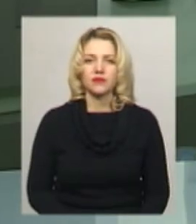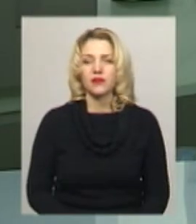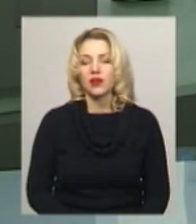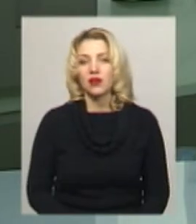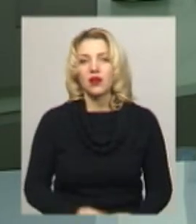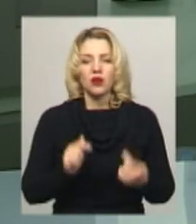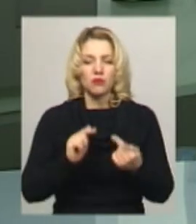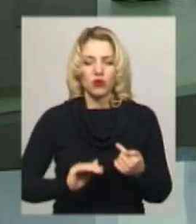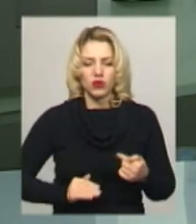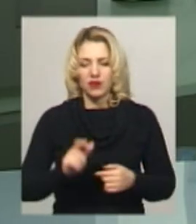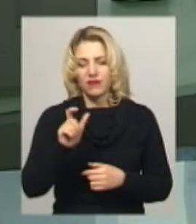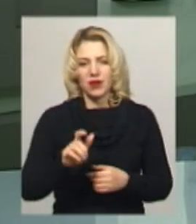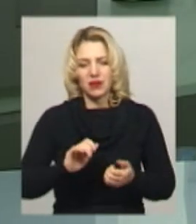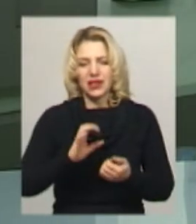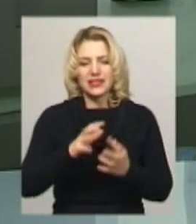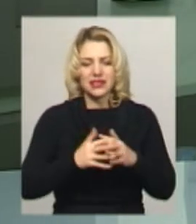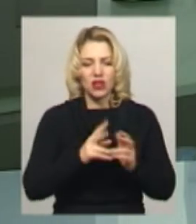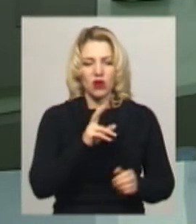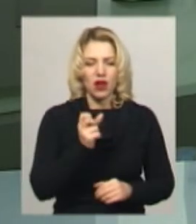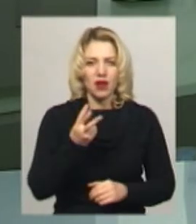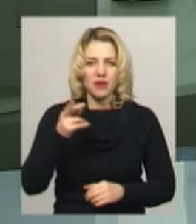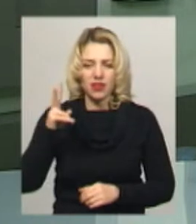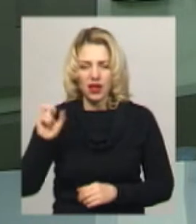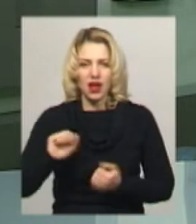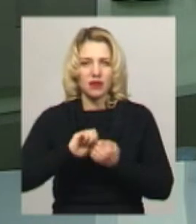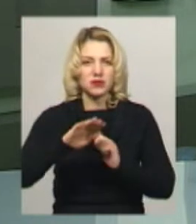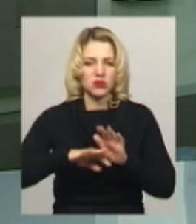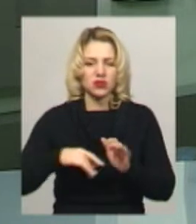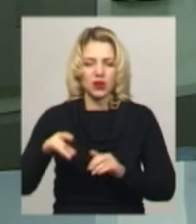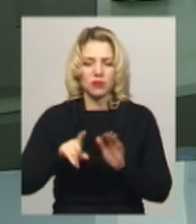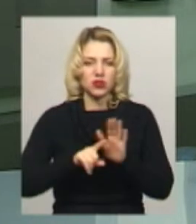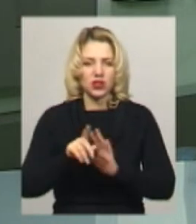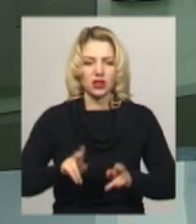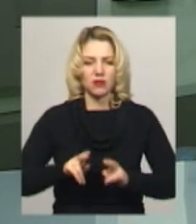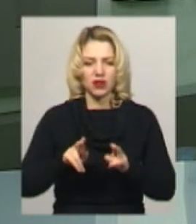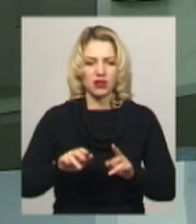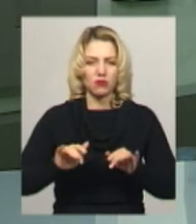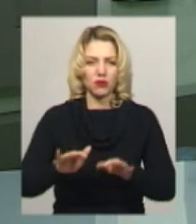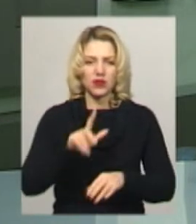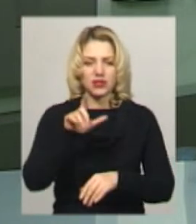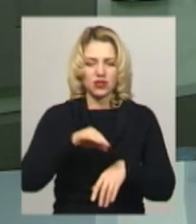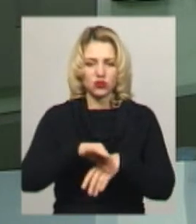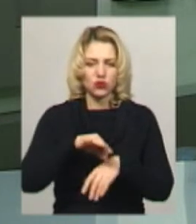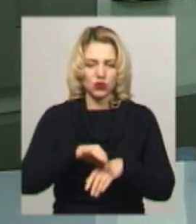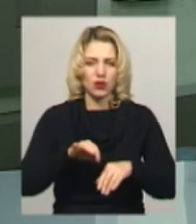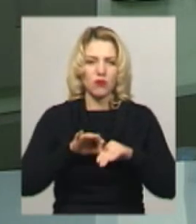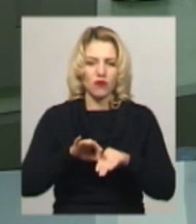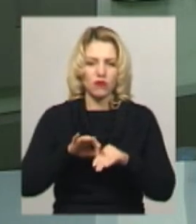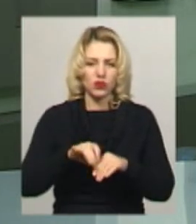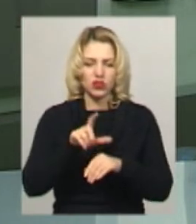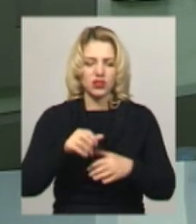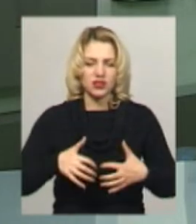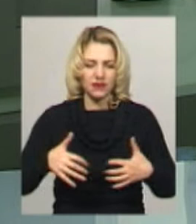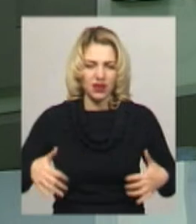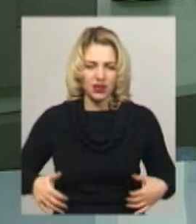Проти фермера з села Кам'янка Кам'янець-Подільського району відкрито кримінальне провадження за жорстоке поводження з тваринами. Десяток його